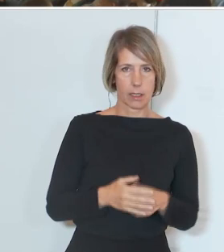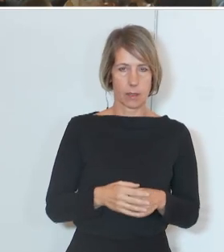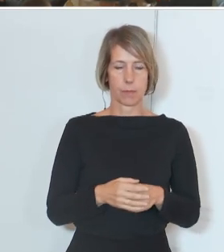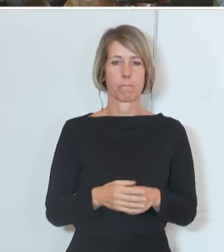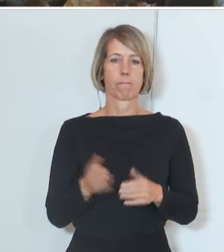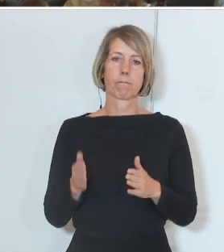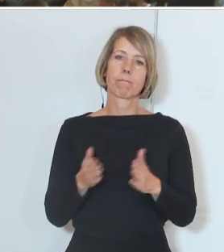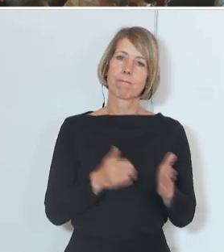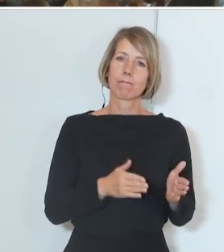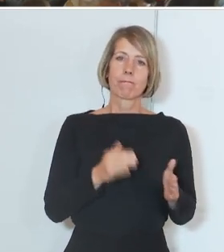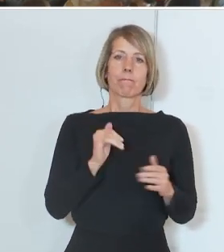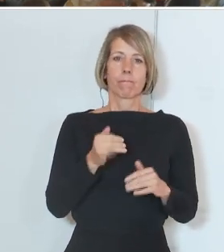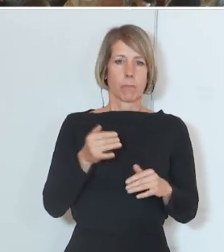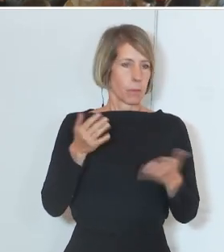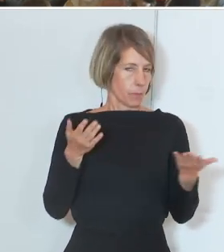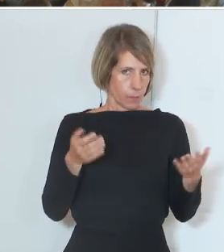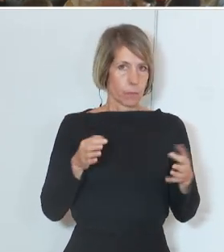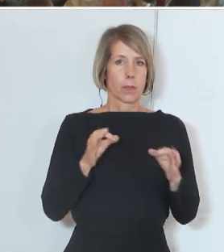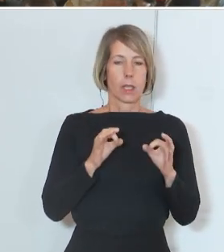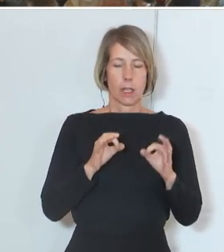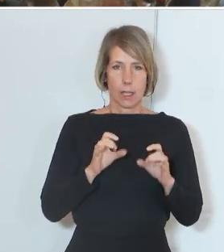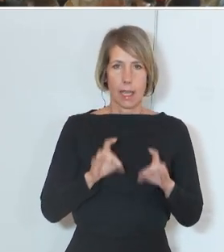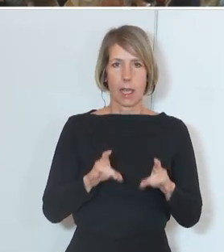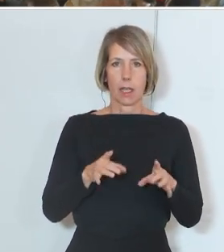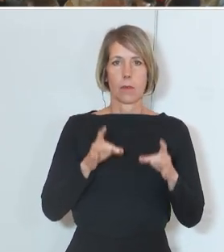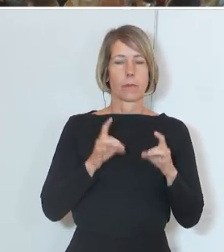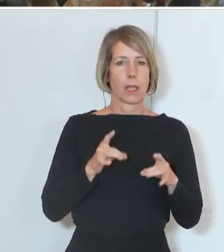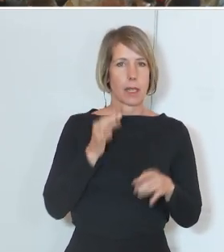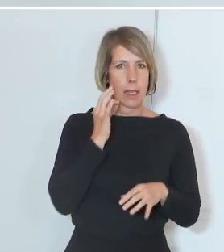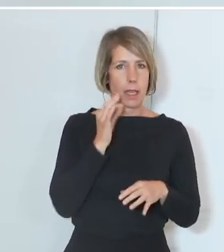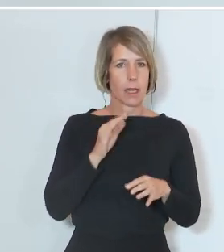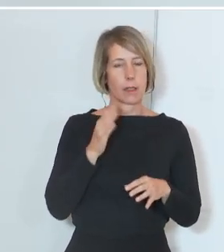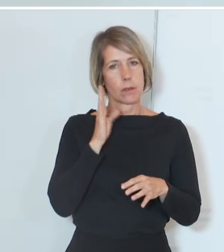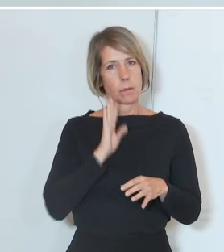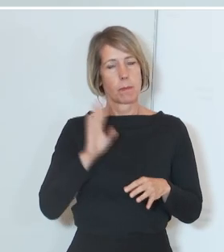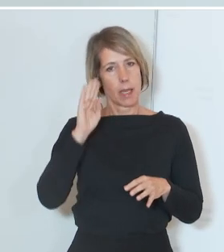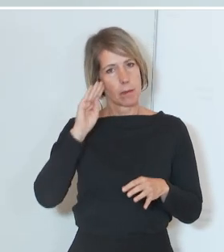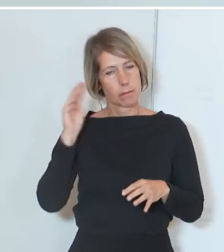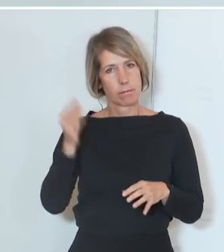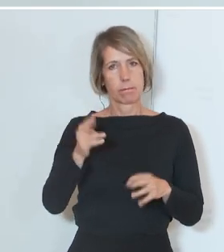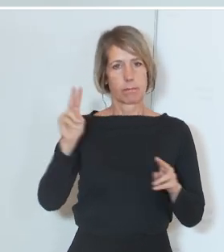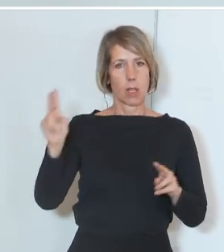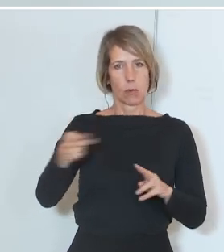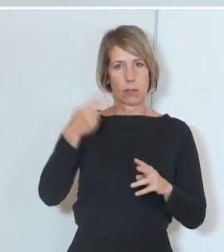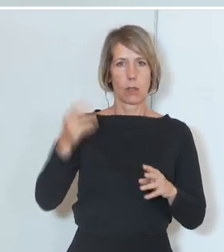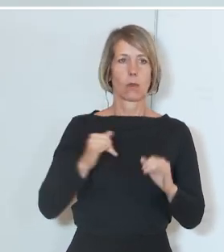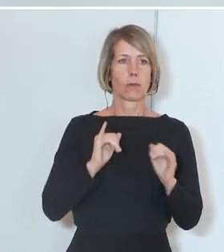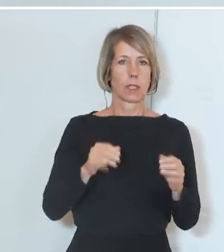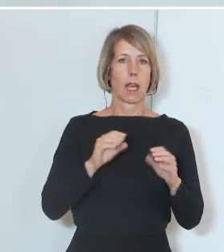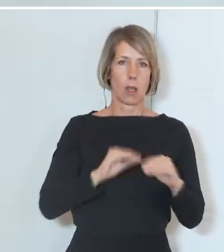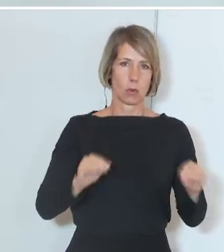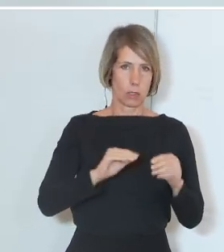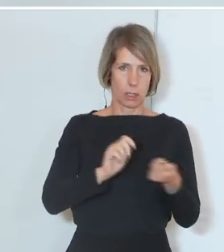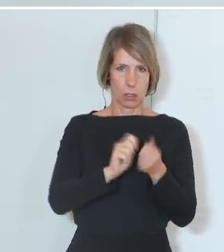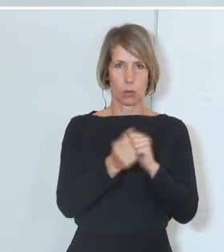Also die Lehrerinnen und Lehrer sind jetzt vermehrt aufgerufen, das bereits ab jetzt im Unterricht umzusetzen. Das heißt,